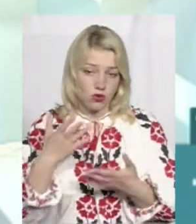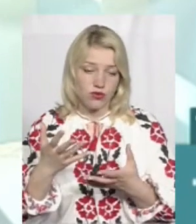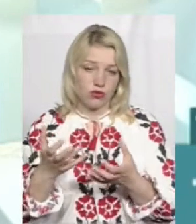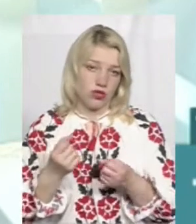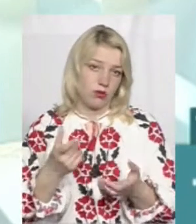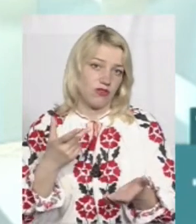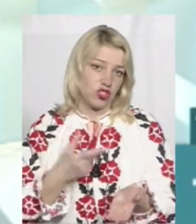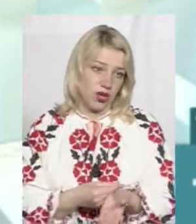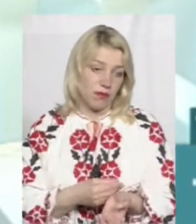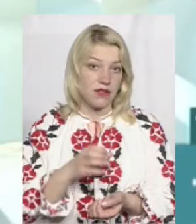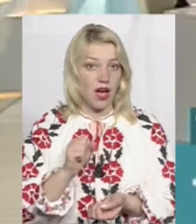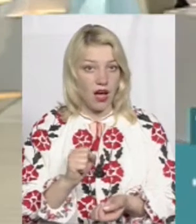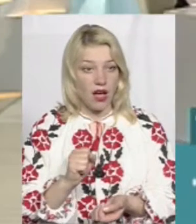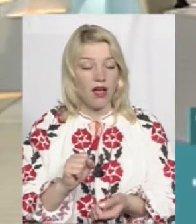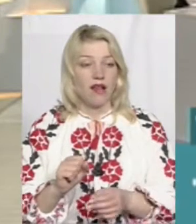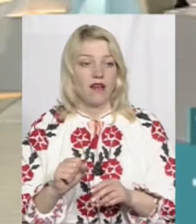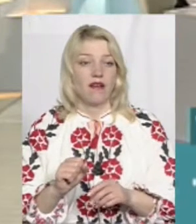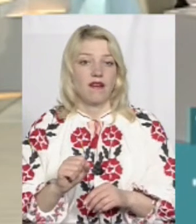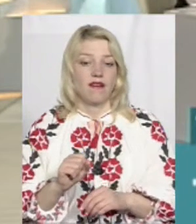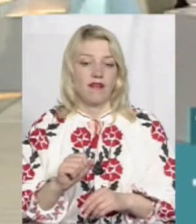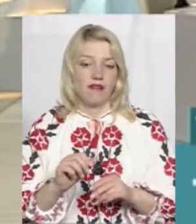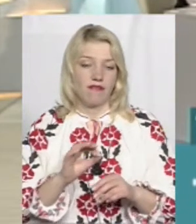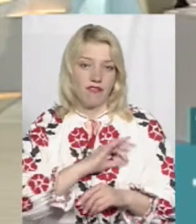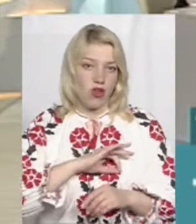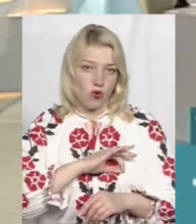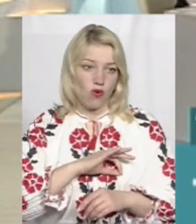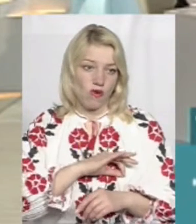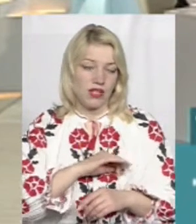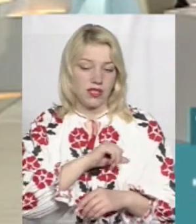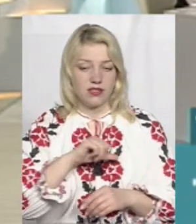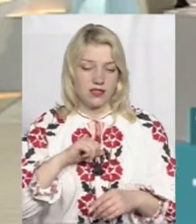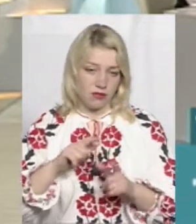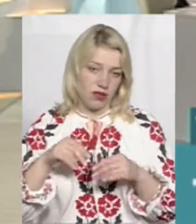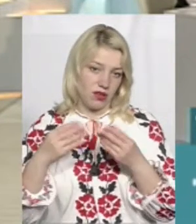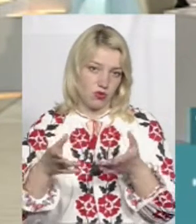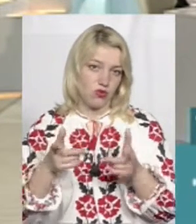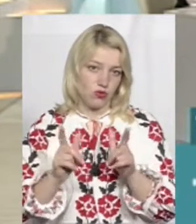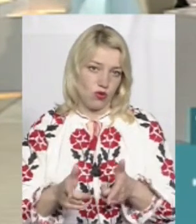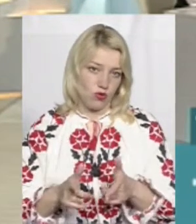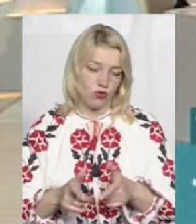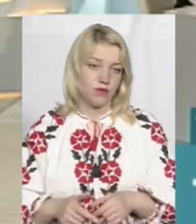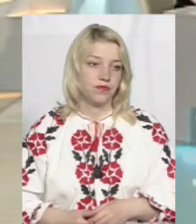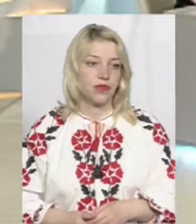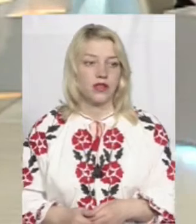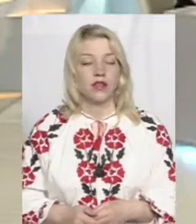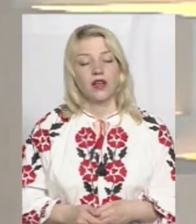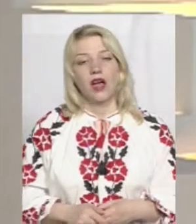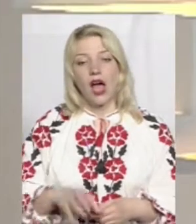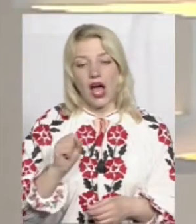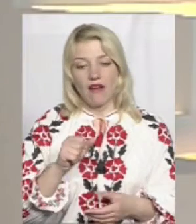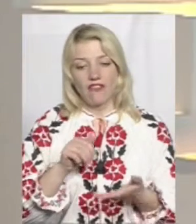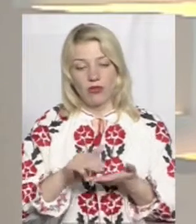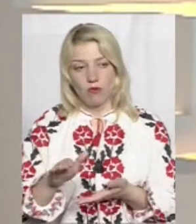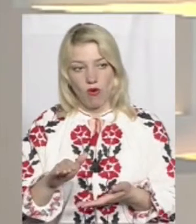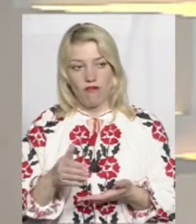отримав щеплення. Ну, а вихователі, вони люди дорослі, вони самі дають згоду під час вакцинації. Усе ж таки, відмови від